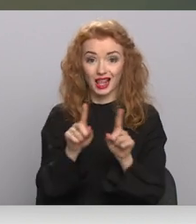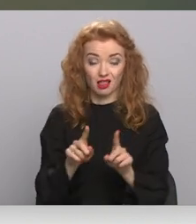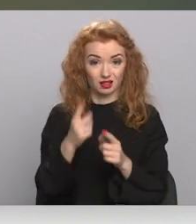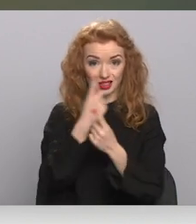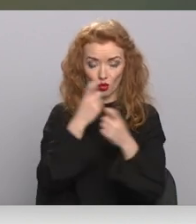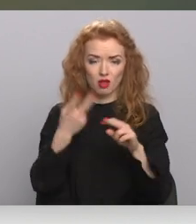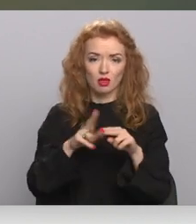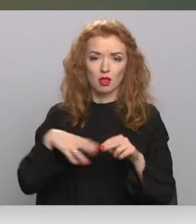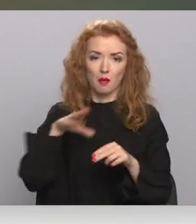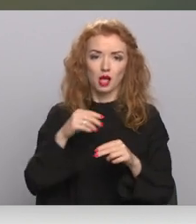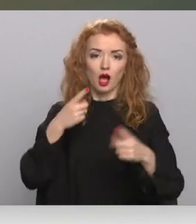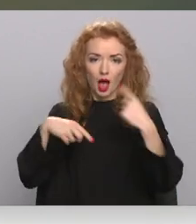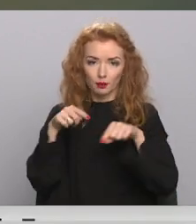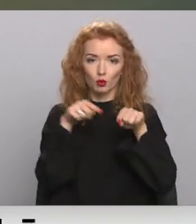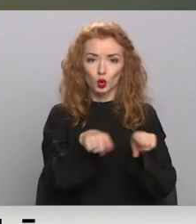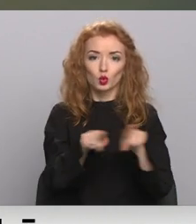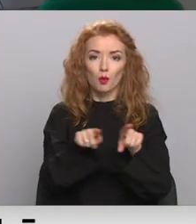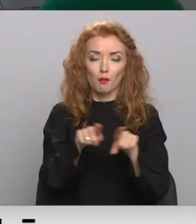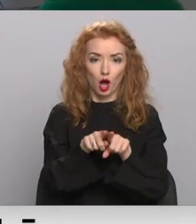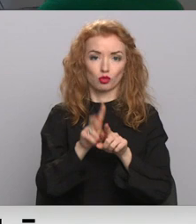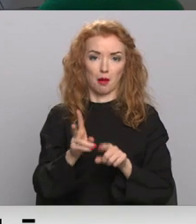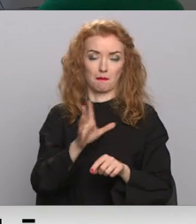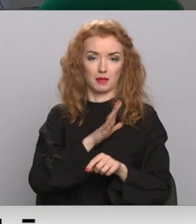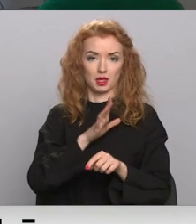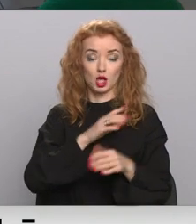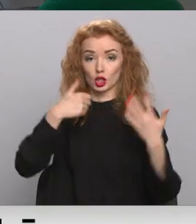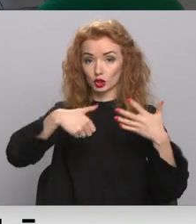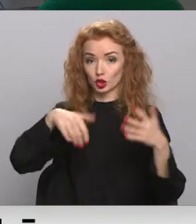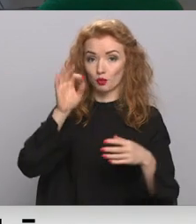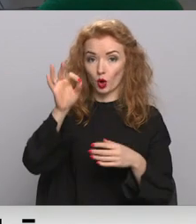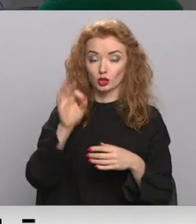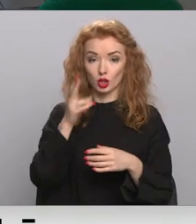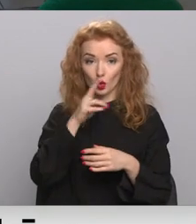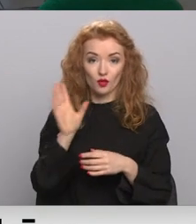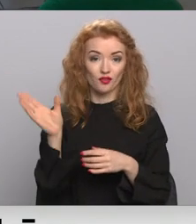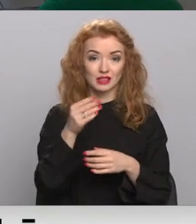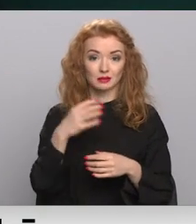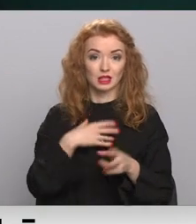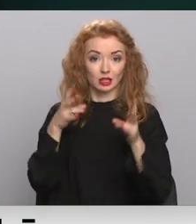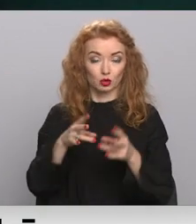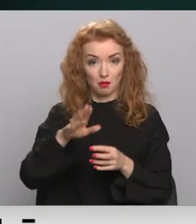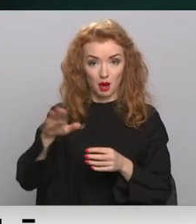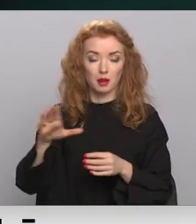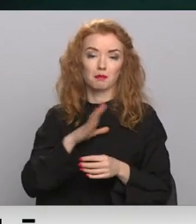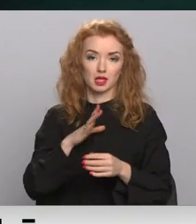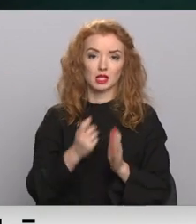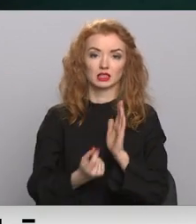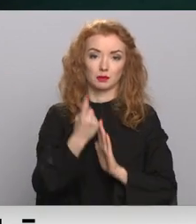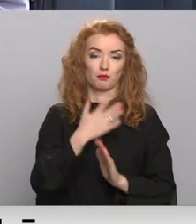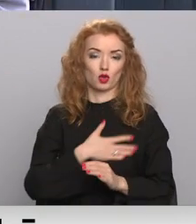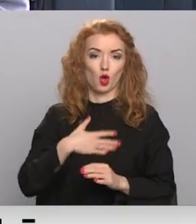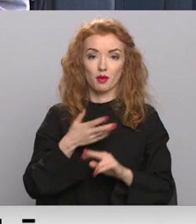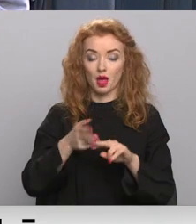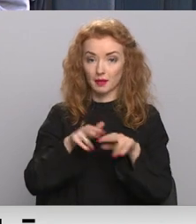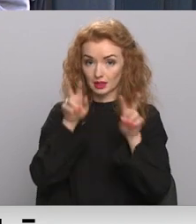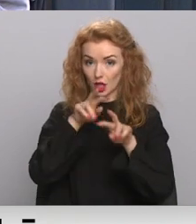principā mēs būsim atkal turpat pēc mēneša. 70% no visiem saslimušajiem bērniem bijuši ar simptomiem, tāpēc jau drīzumā